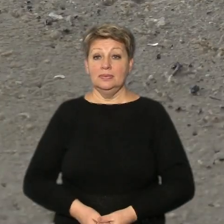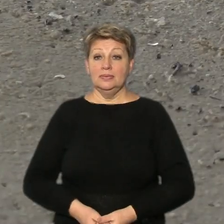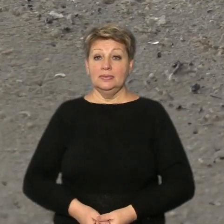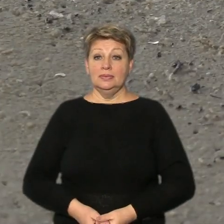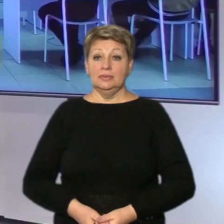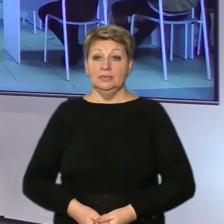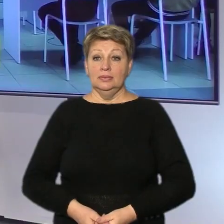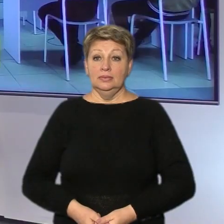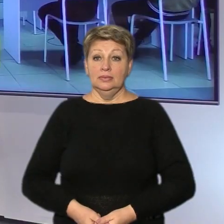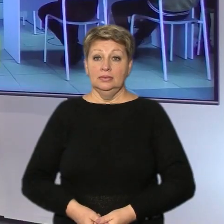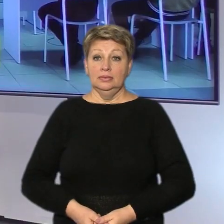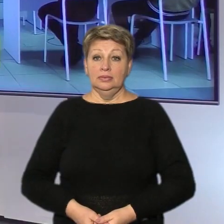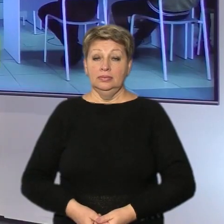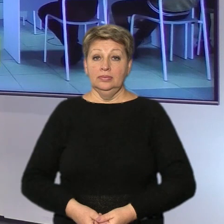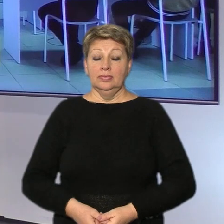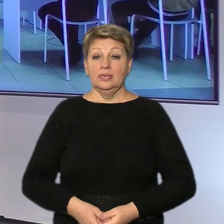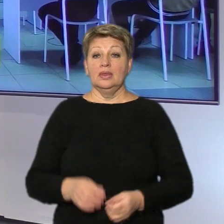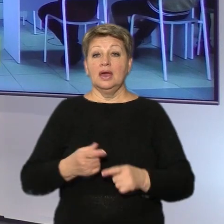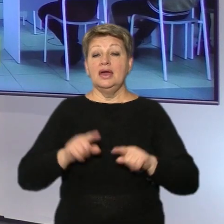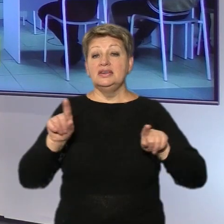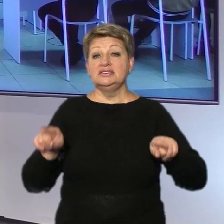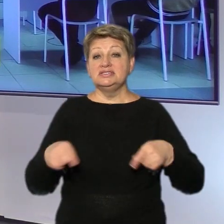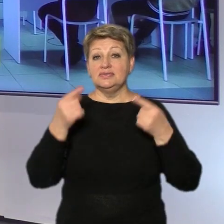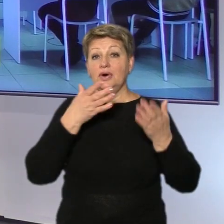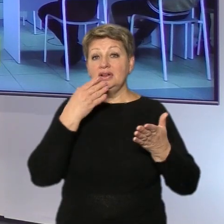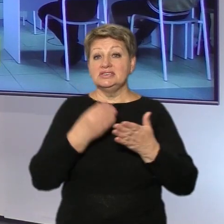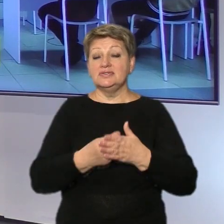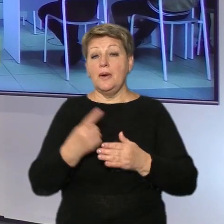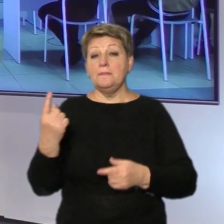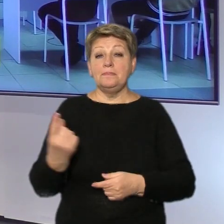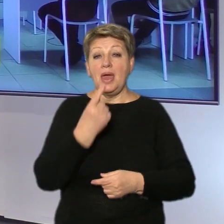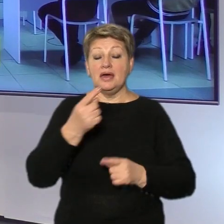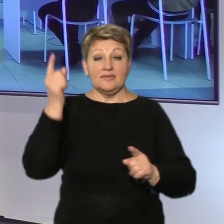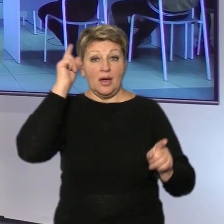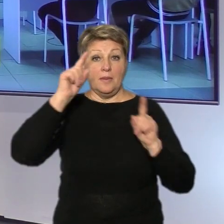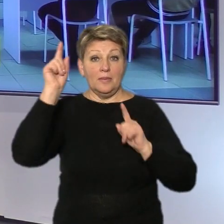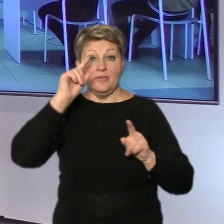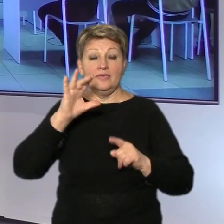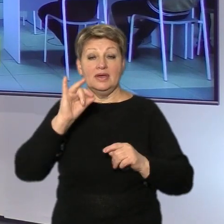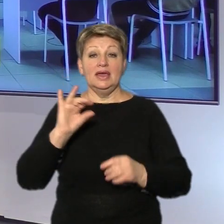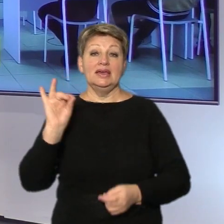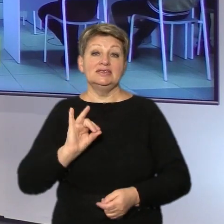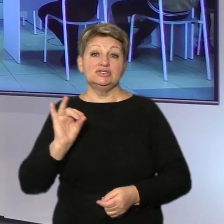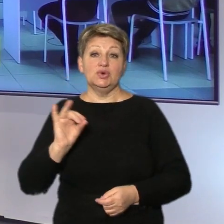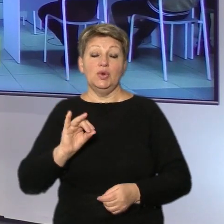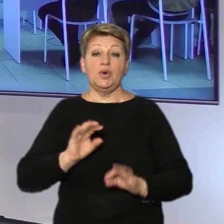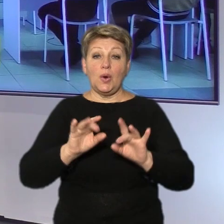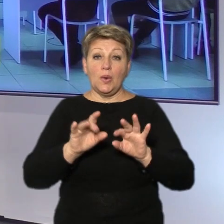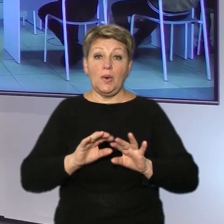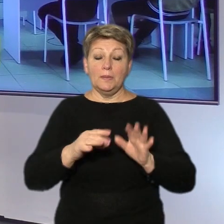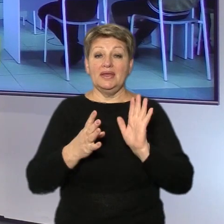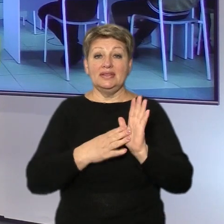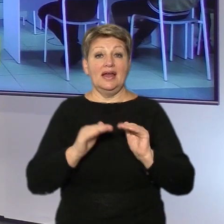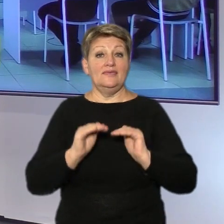Черкаси. Створювали свій перший митфільм та героїв улюбленої комп'ютерної гри. Дев'ять дітей відвідали безоплатні